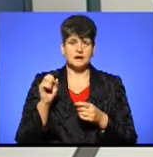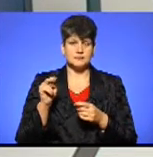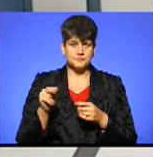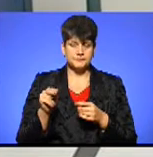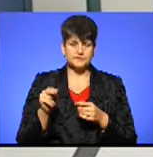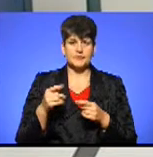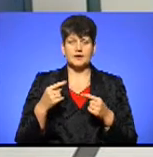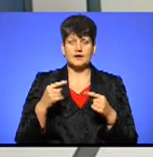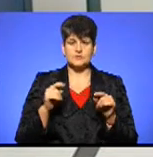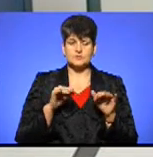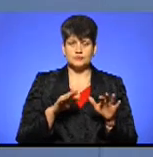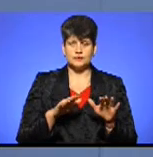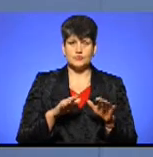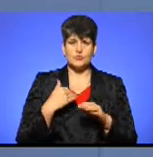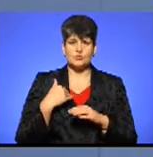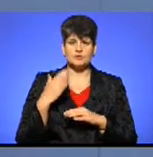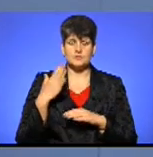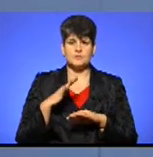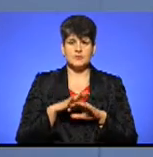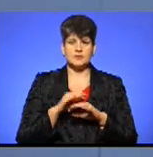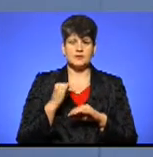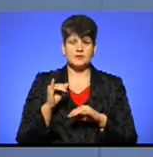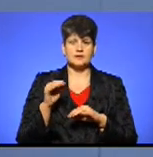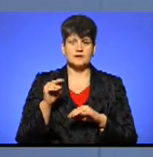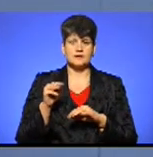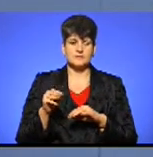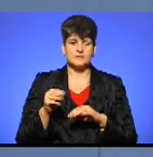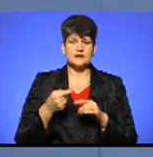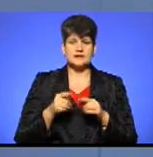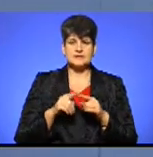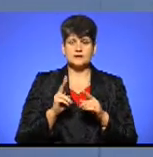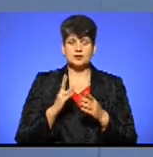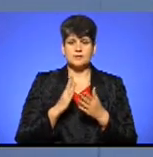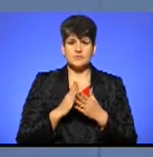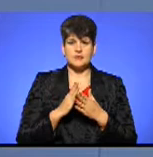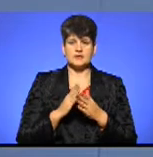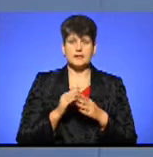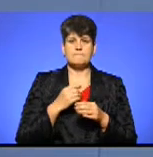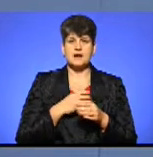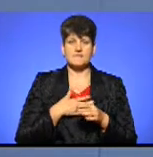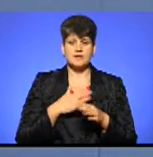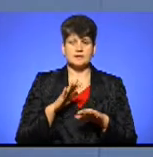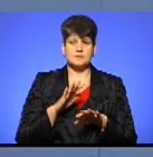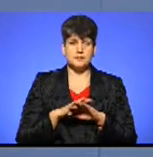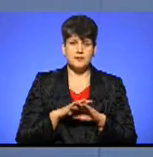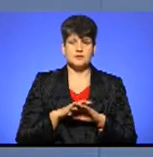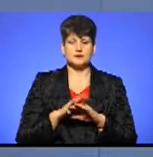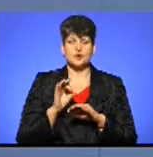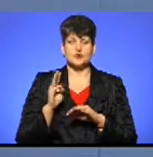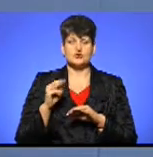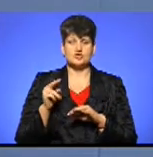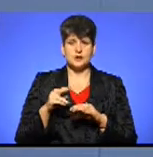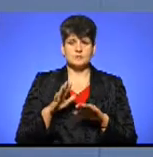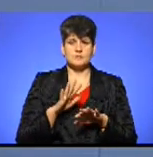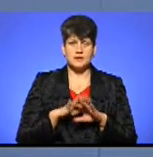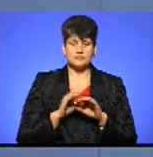спосіб – проголосувати через банк ID. Тобто це власники карток, приватбанку, шатбанку, електронного цифрового підпису.